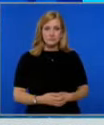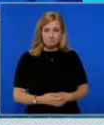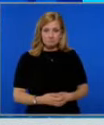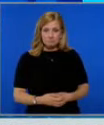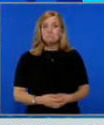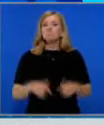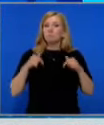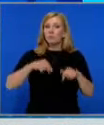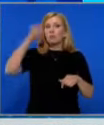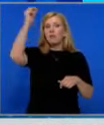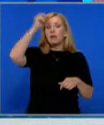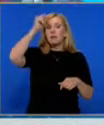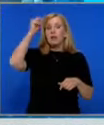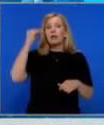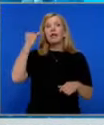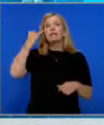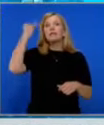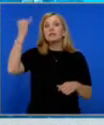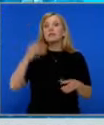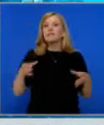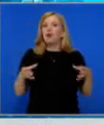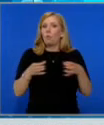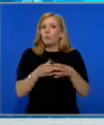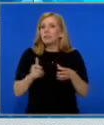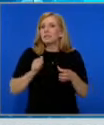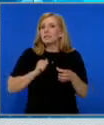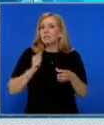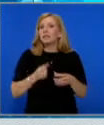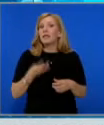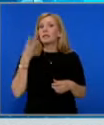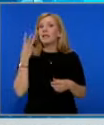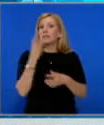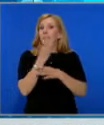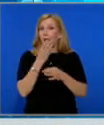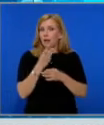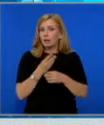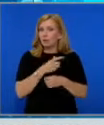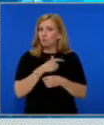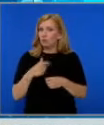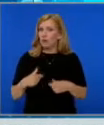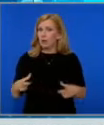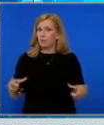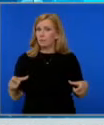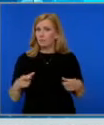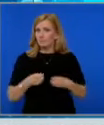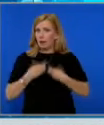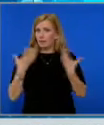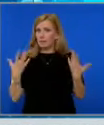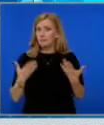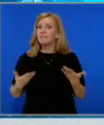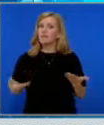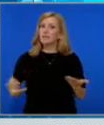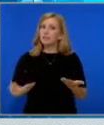У нас, Инициативният комитет за запазване на 3-ти март като национален празник, внесе заявление в Народното събрание за